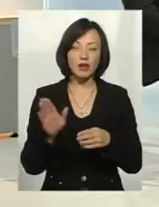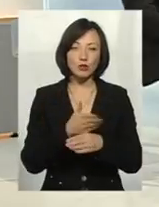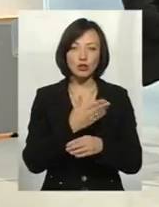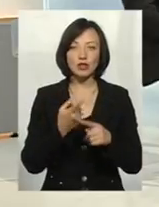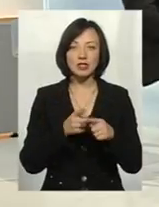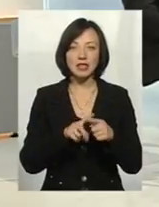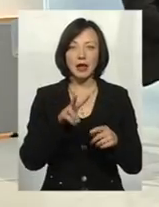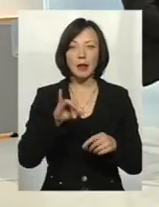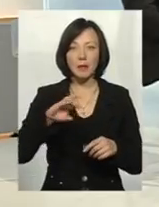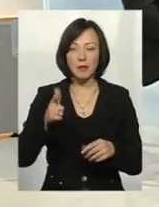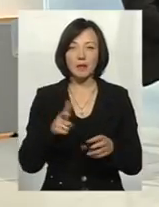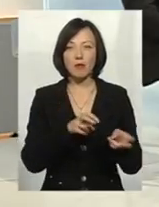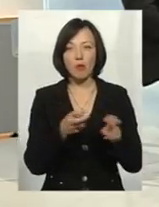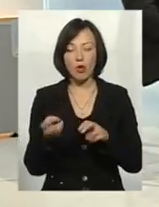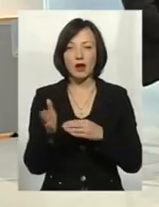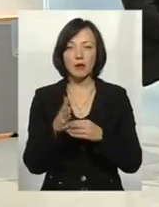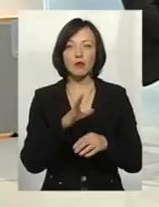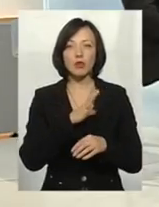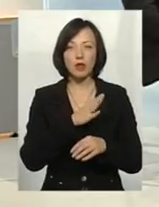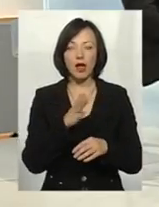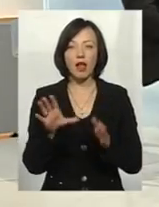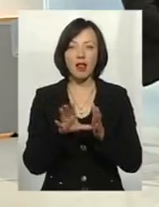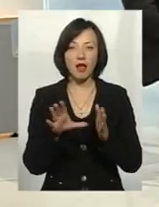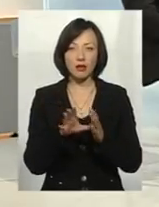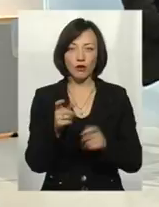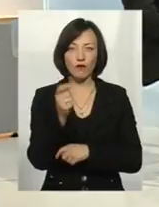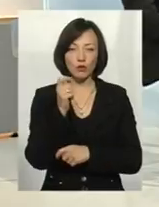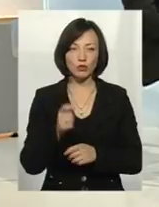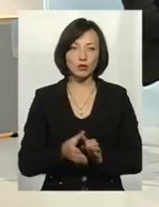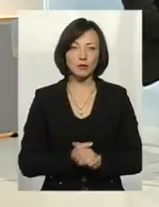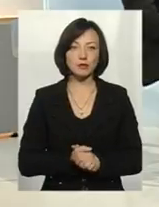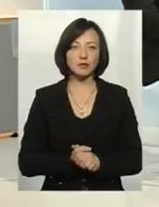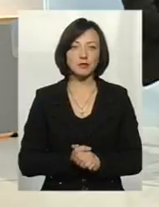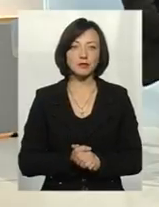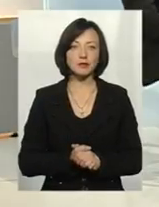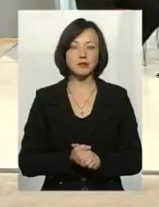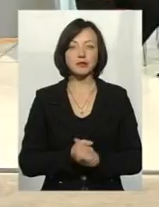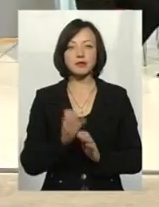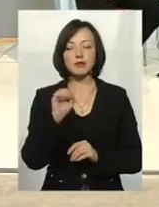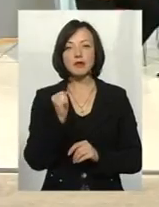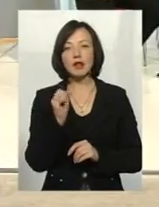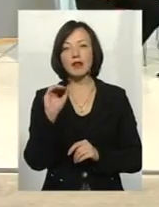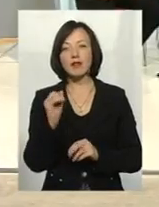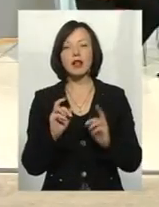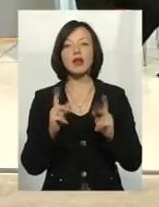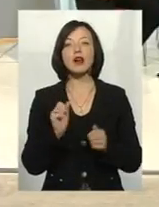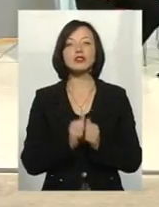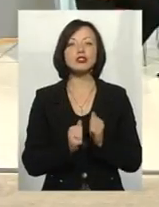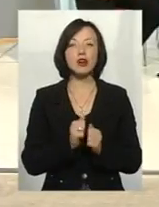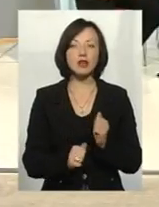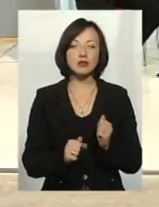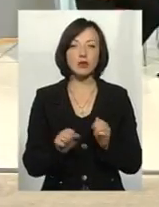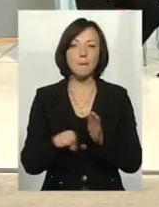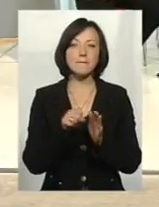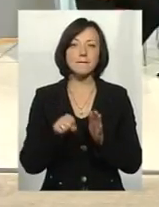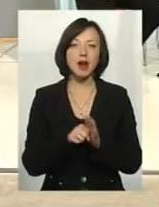мор риби був, це теж були електровудочки. Алло Федорівно, як часто браконьєрство стає